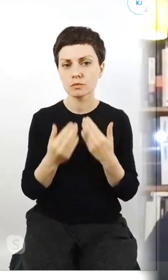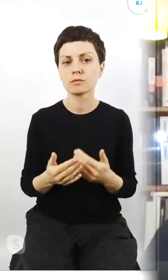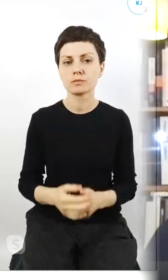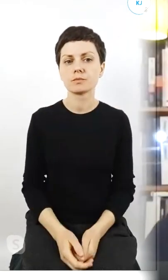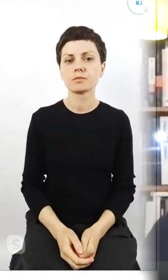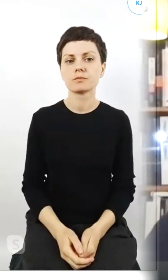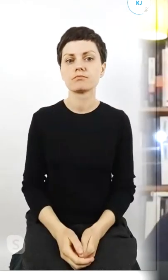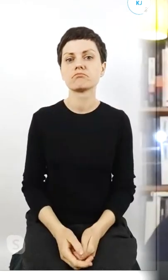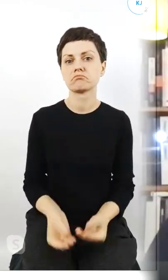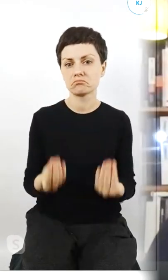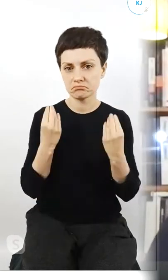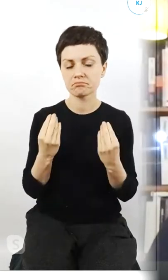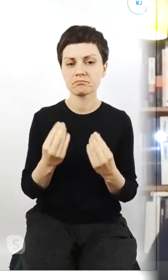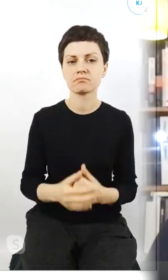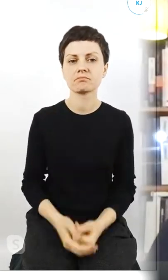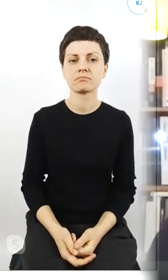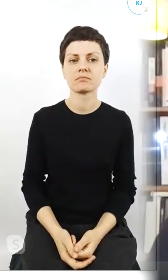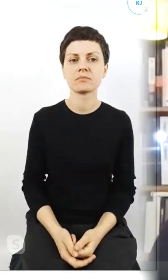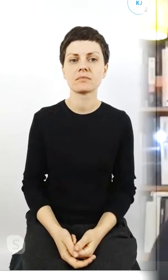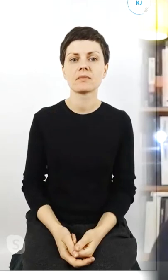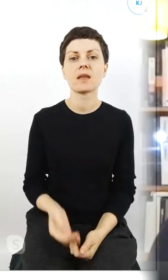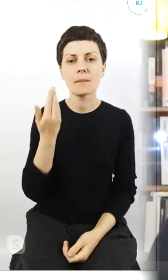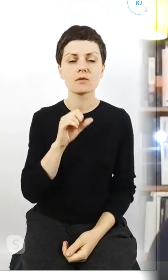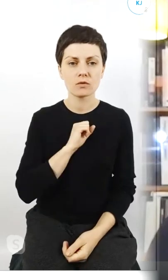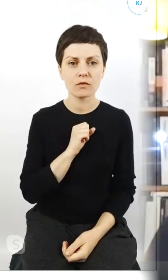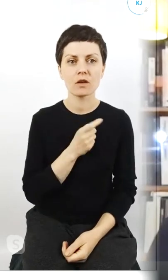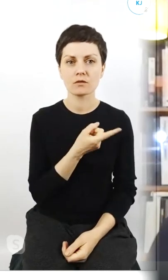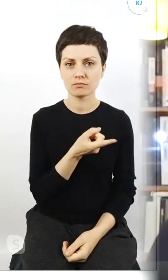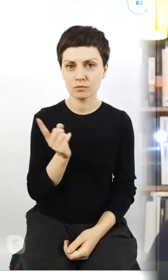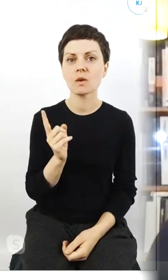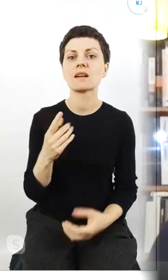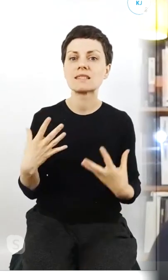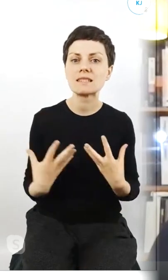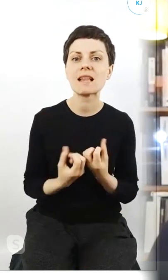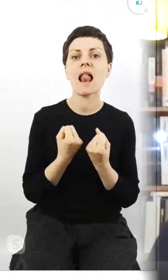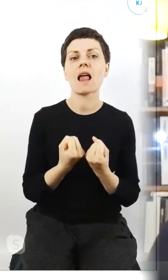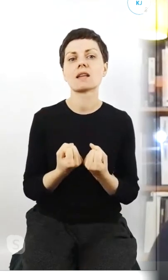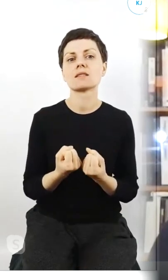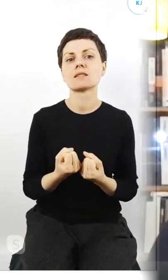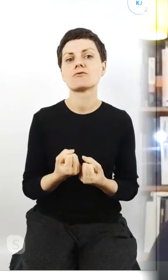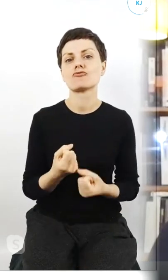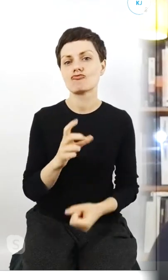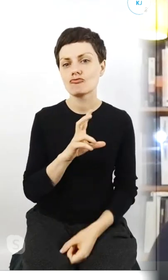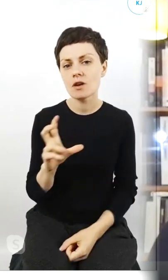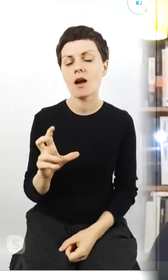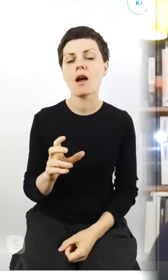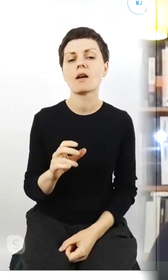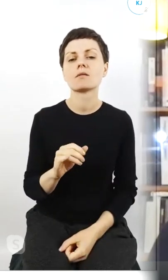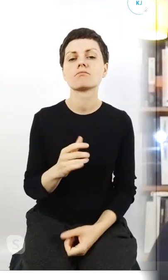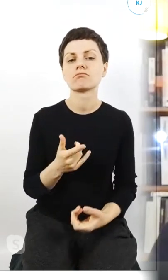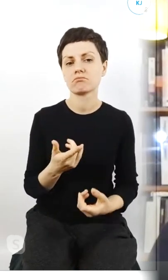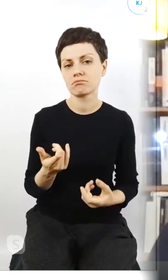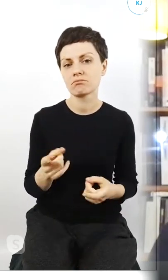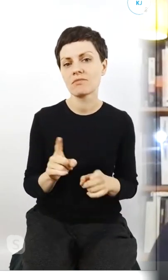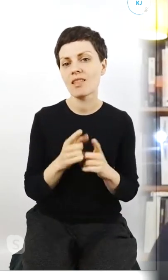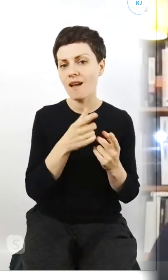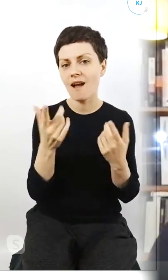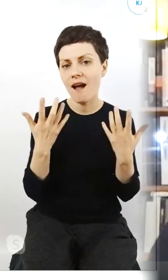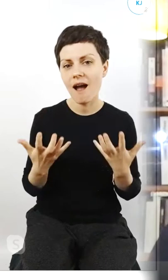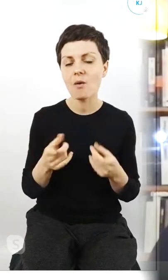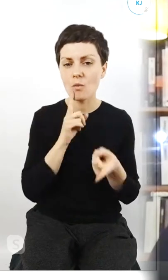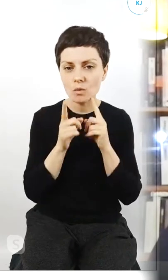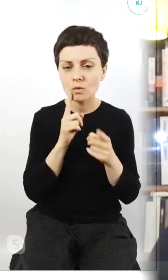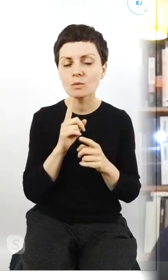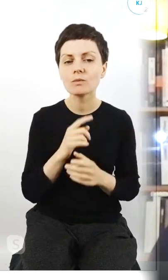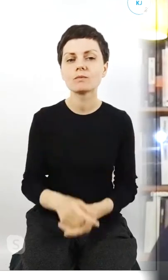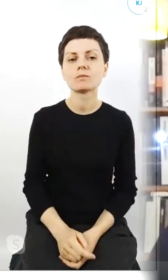Ekstra. bardzo, bardzo fajnie, że znaleźliście czas i chęć porozmawiania. To